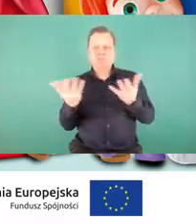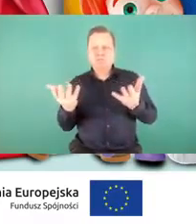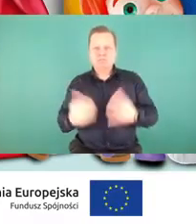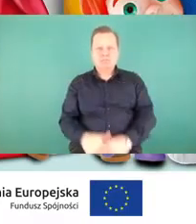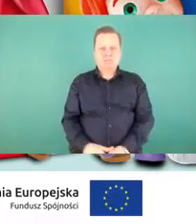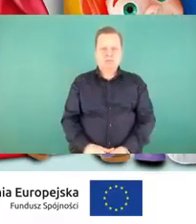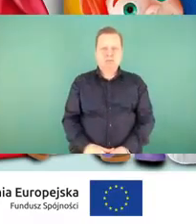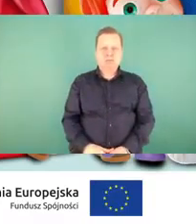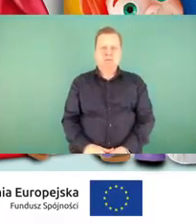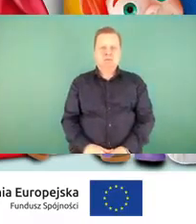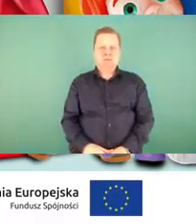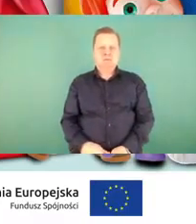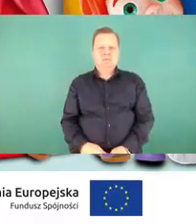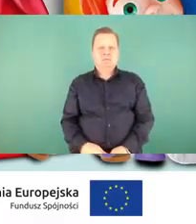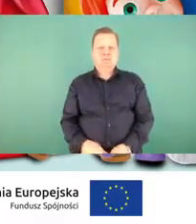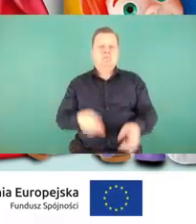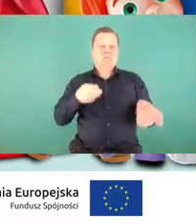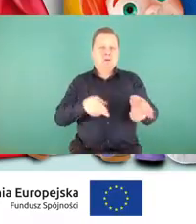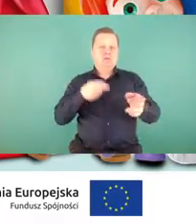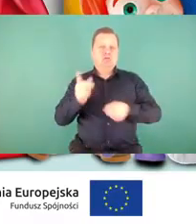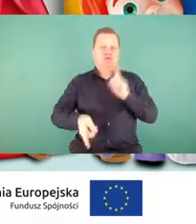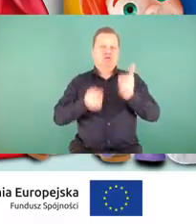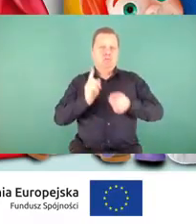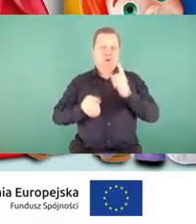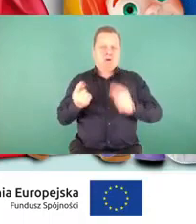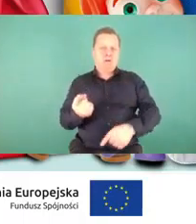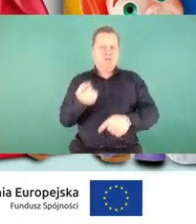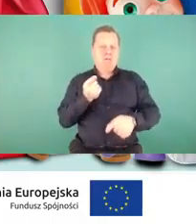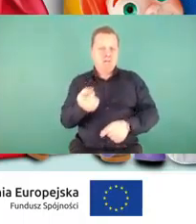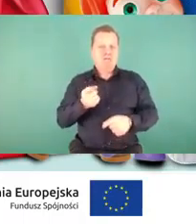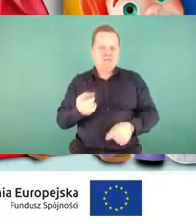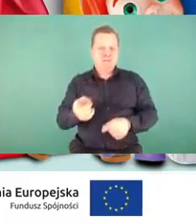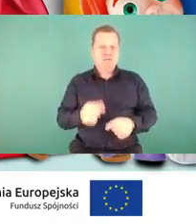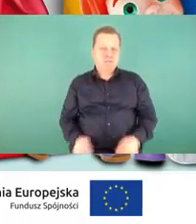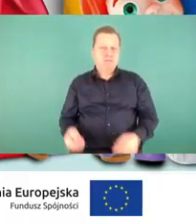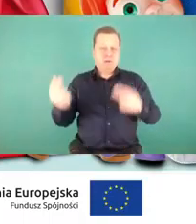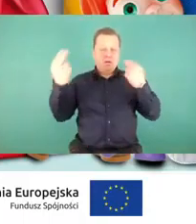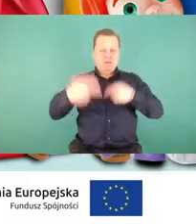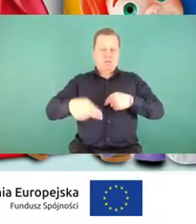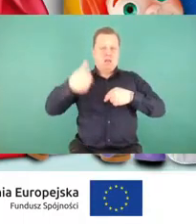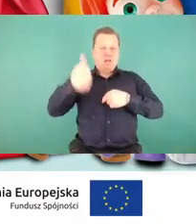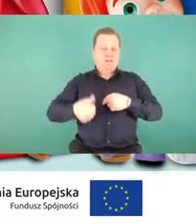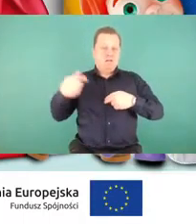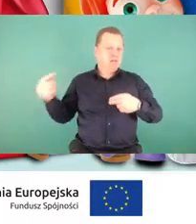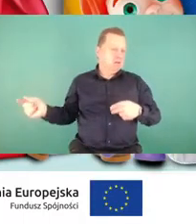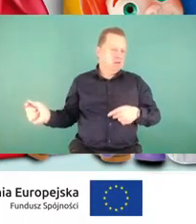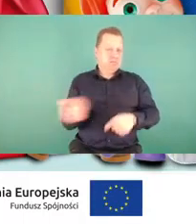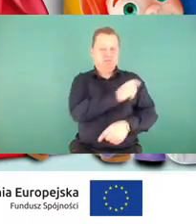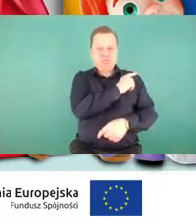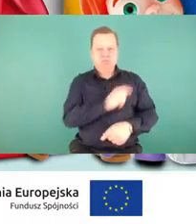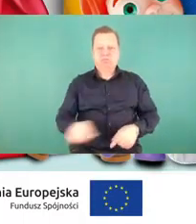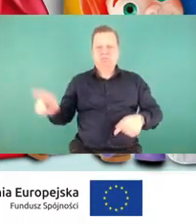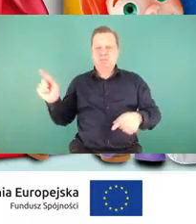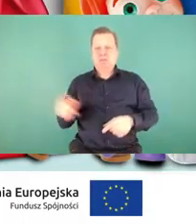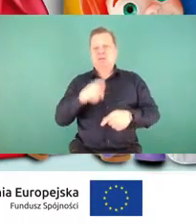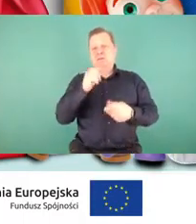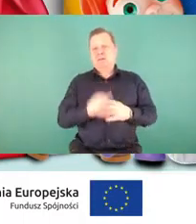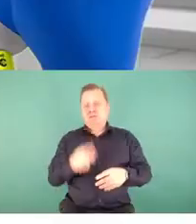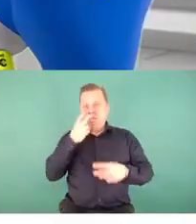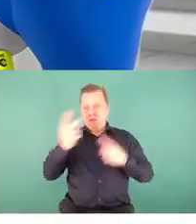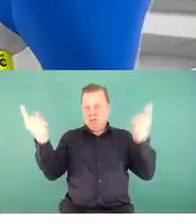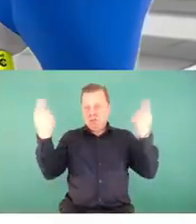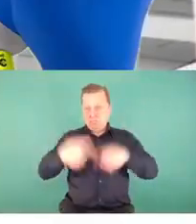Pociąg szybko mknie po torach i nie staje przy zaporach. Widzisz szlapan opuszczony, to nie